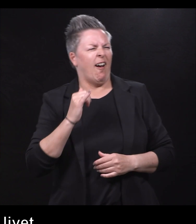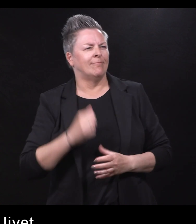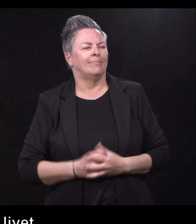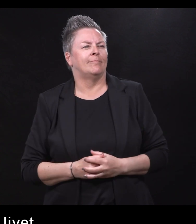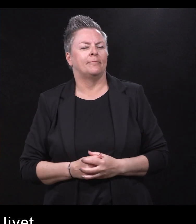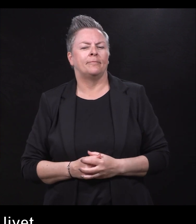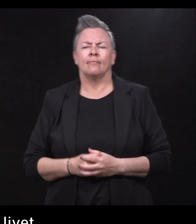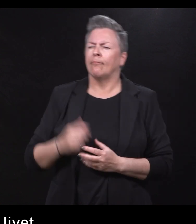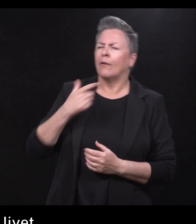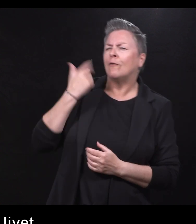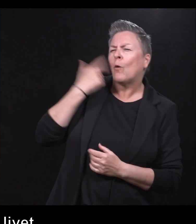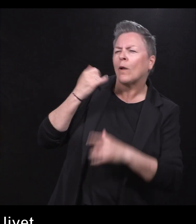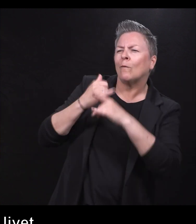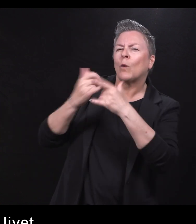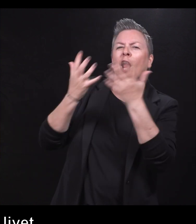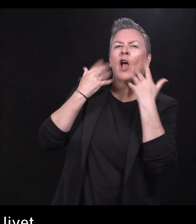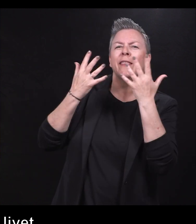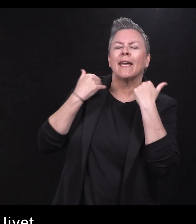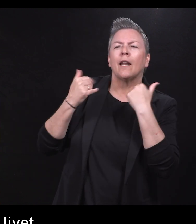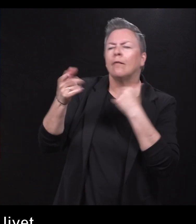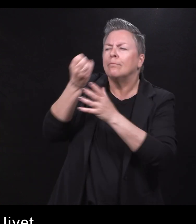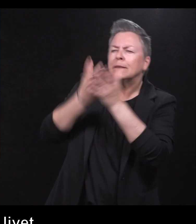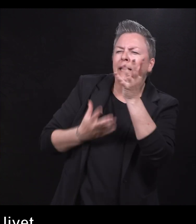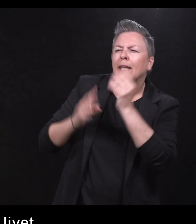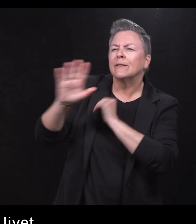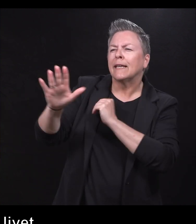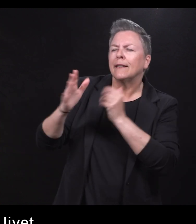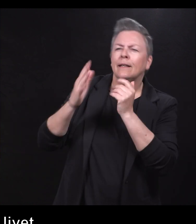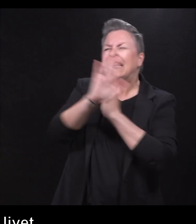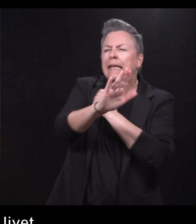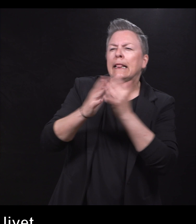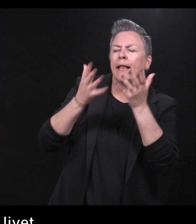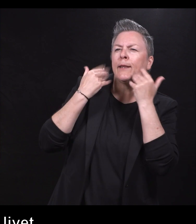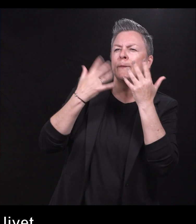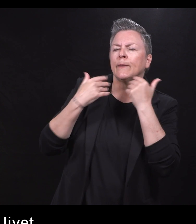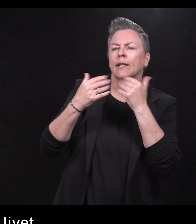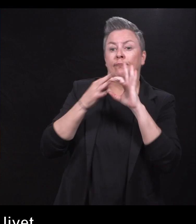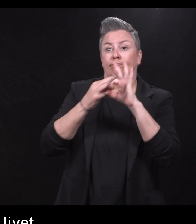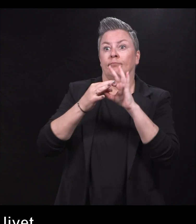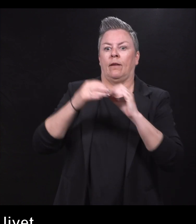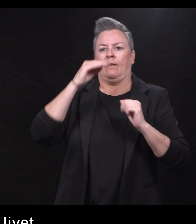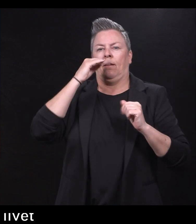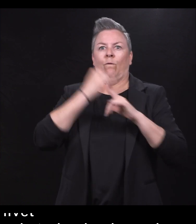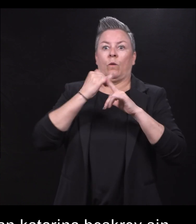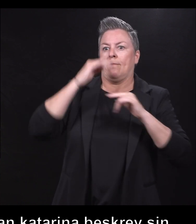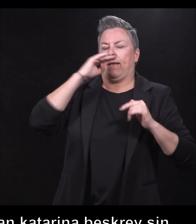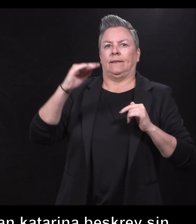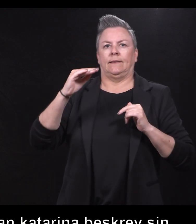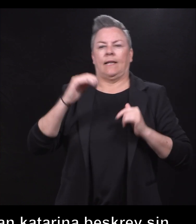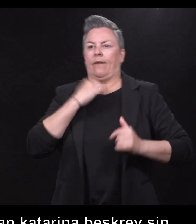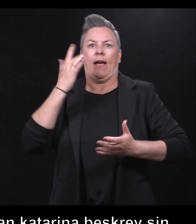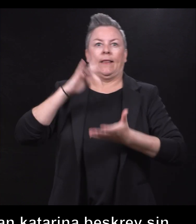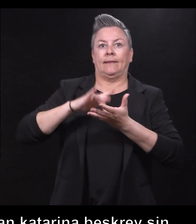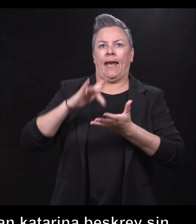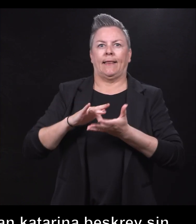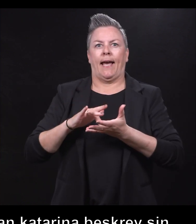Så hørte vi jo hvordan nå Katharina beskrev sin tur i forhold til det både med mestring, og det å være tilstede, og